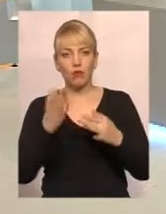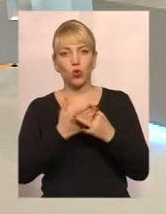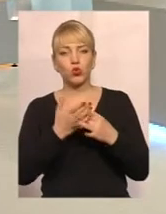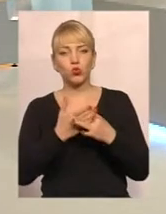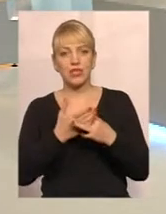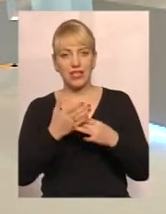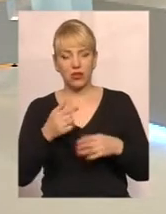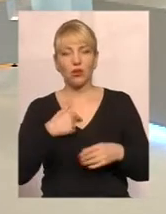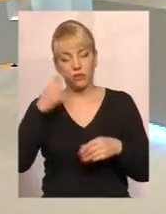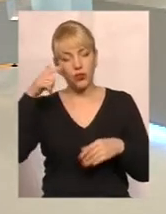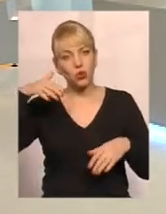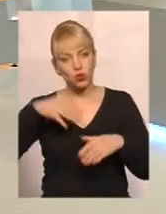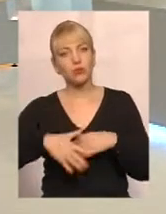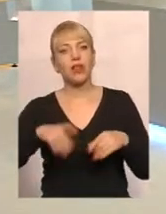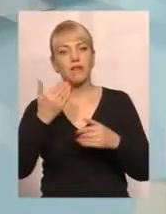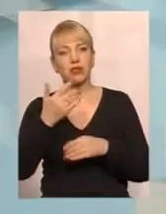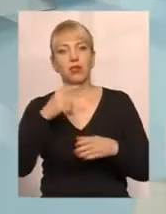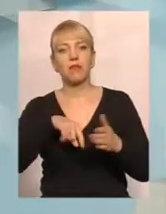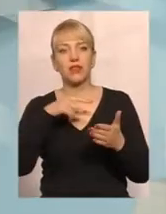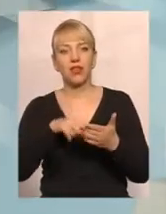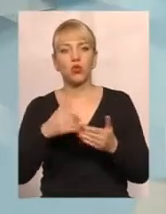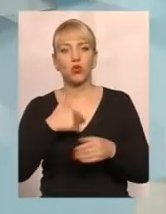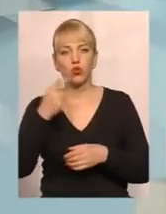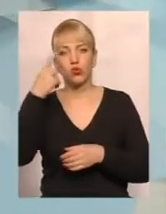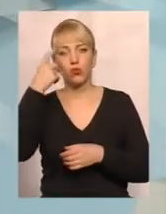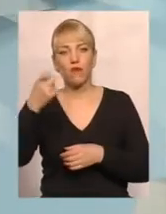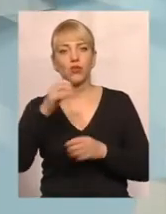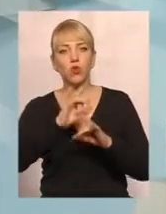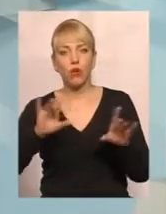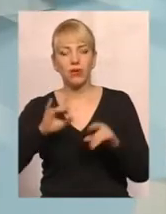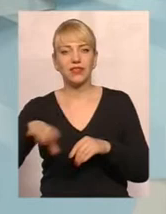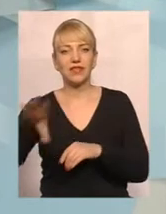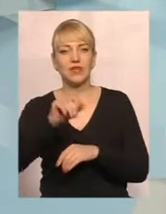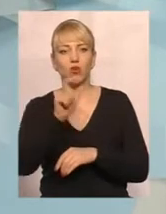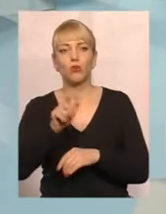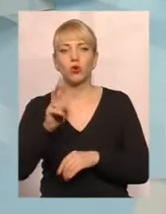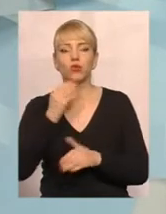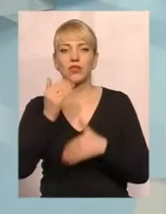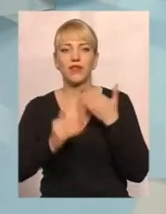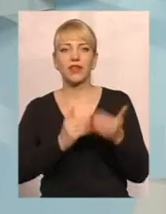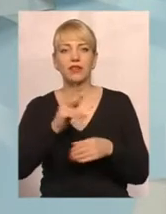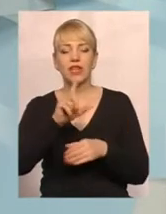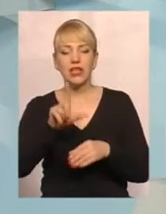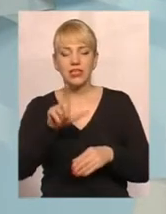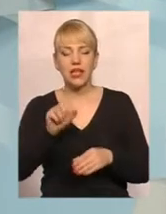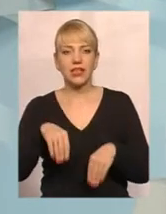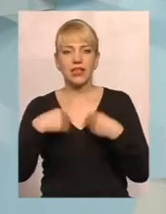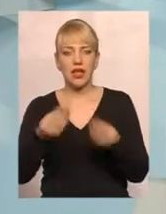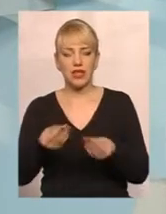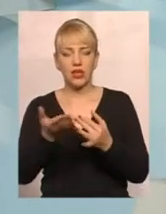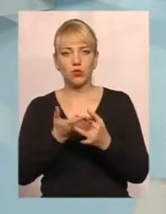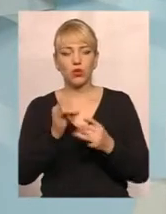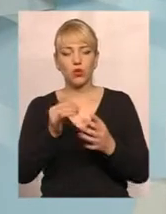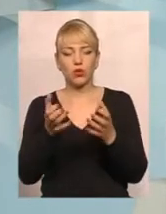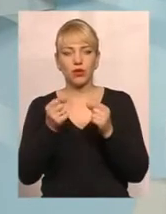Питання зрозуміли. Хочу повідомити також, що всім громадянам, які зверталися за наданням субсидії і отримували